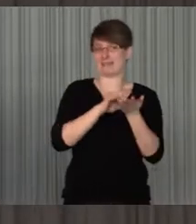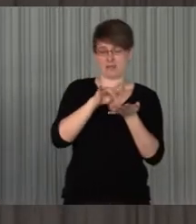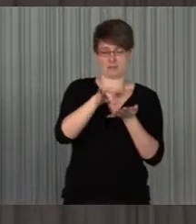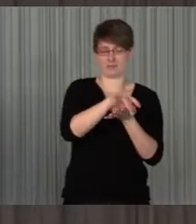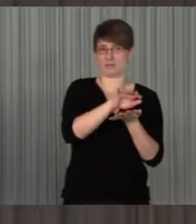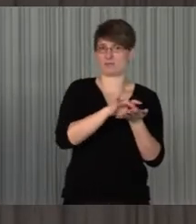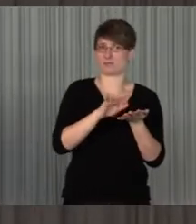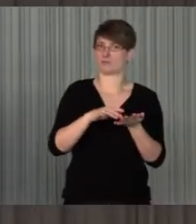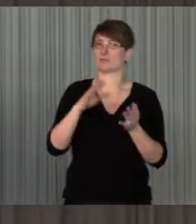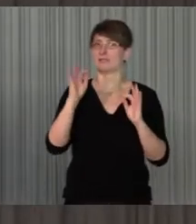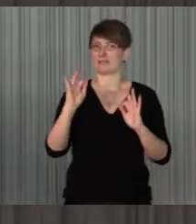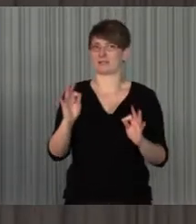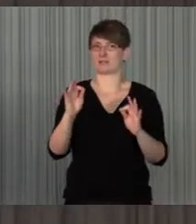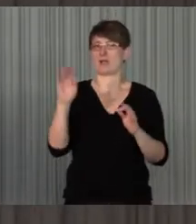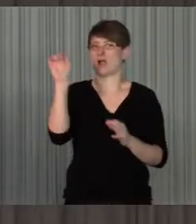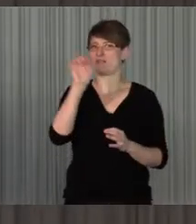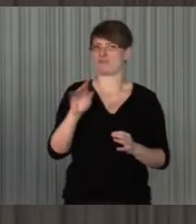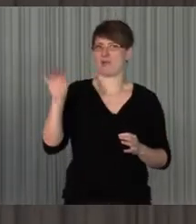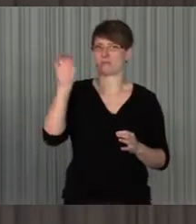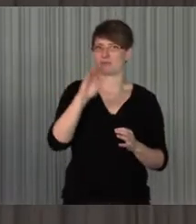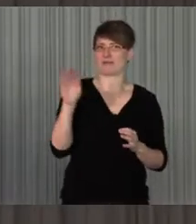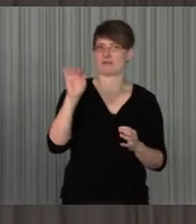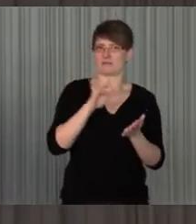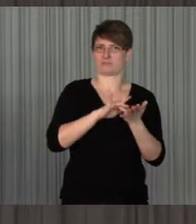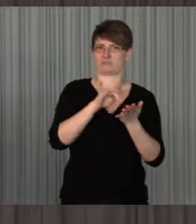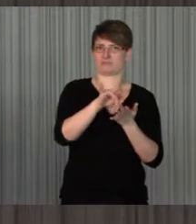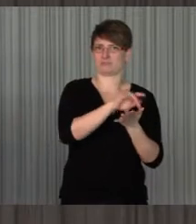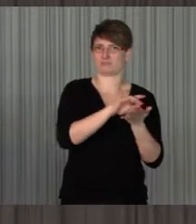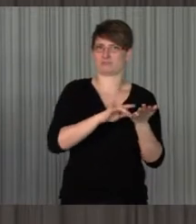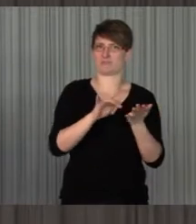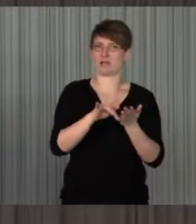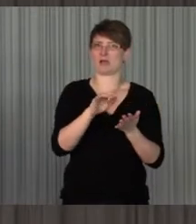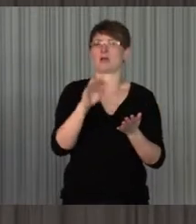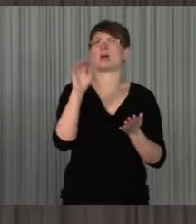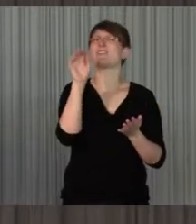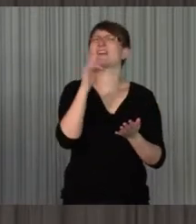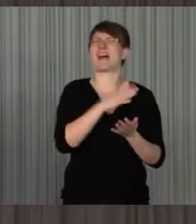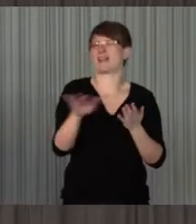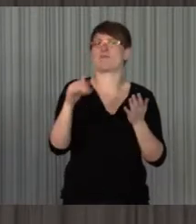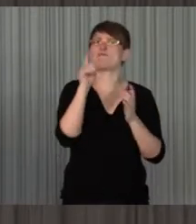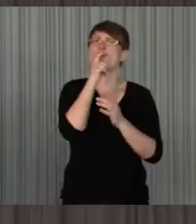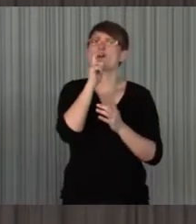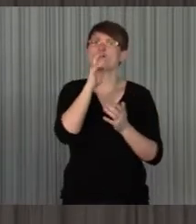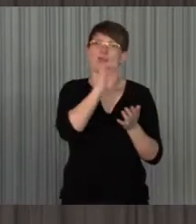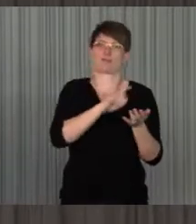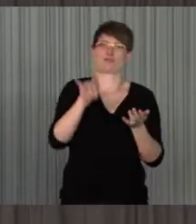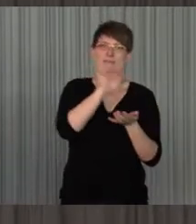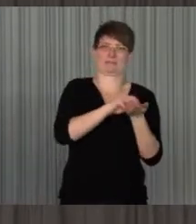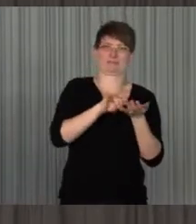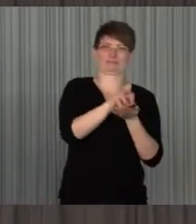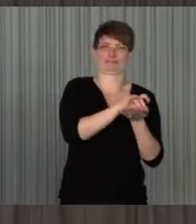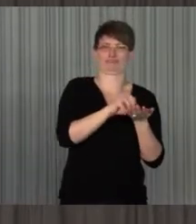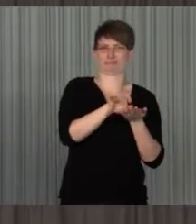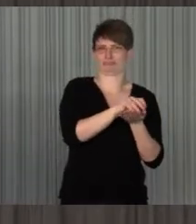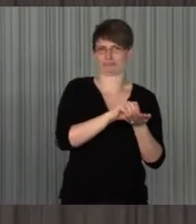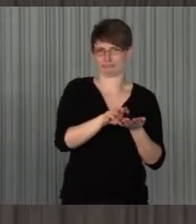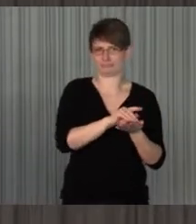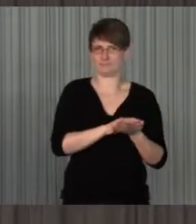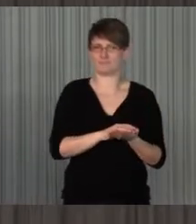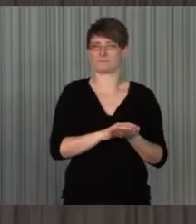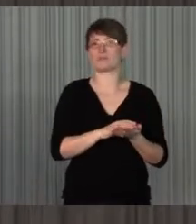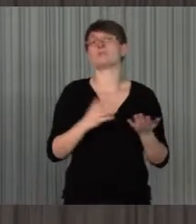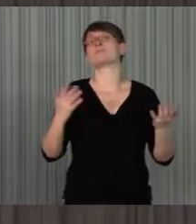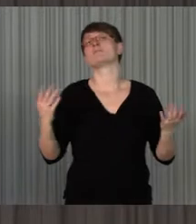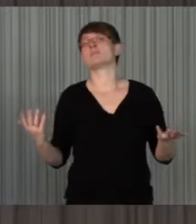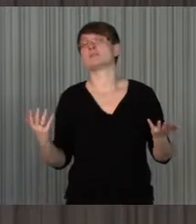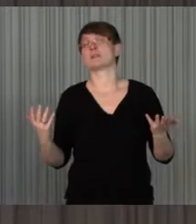Hände und da gibt es quasi ein Alphabet, die netter, wo man hintippt, buchstabiert man eben sozusagen Wörter. Das